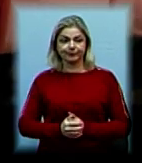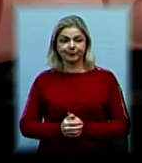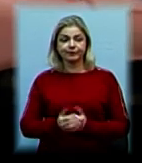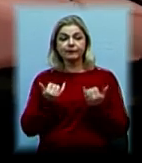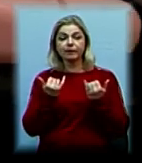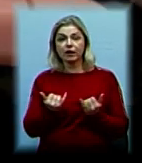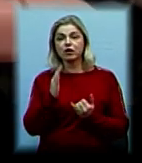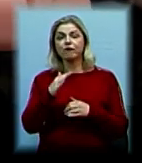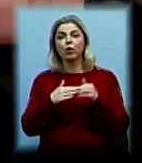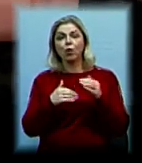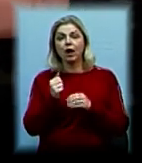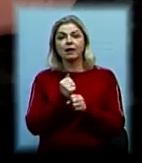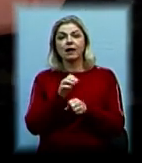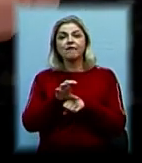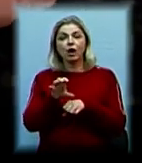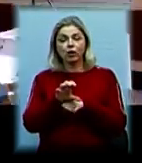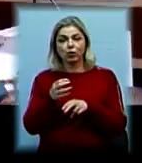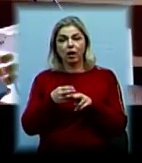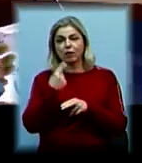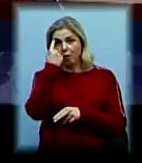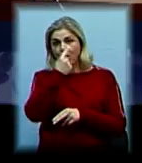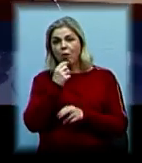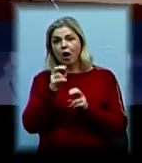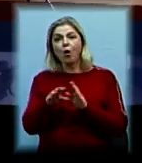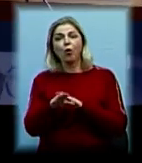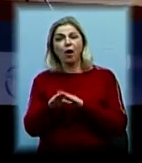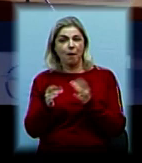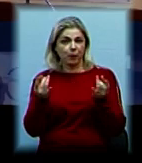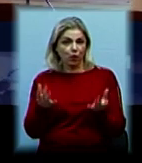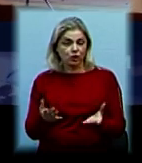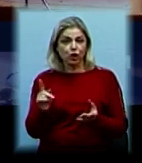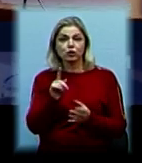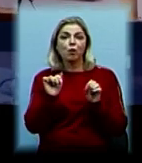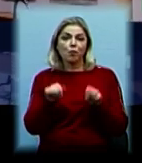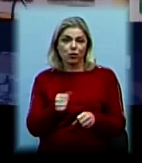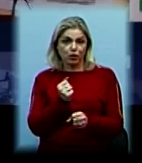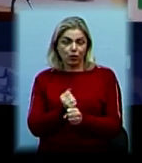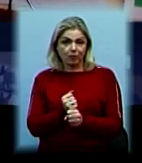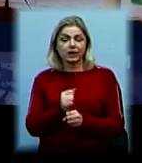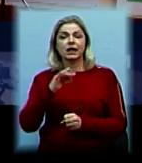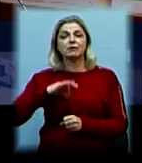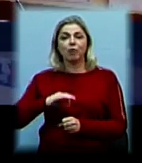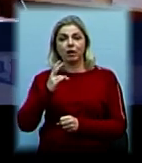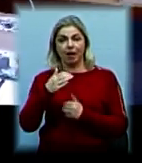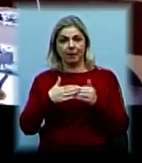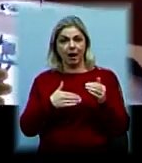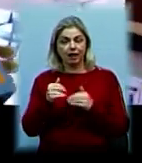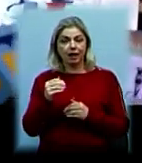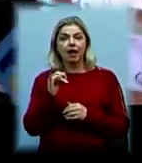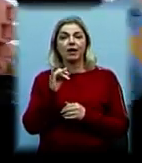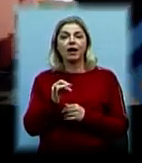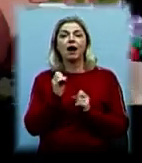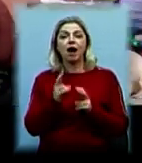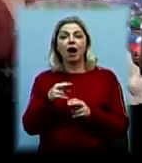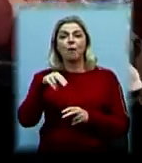Зараз в руках тримаю вироб такий прототип руки найпростіший. Зразок, що можна робити. Застосовувати на практиці, безпосередньо